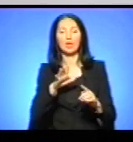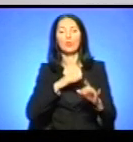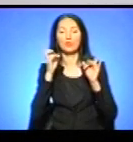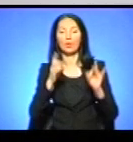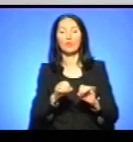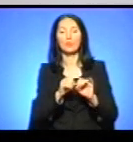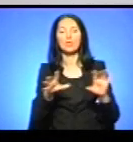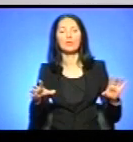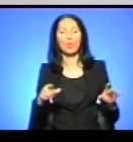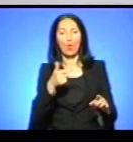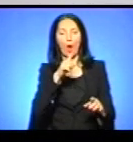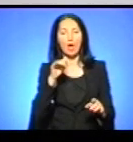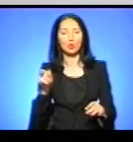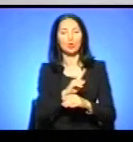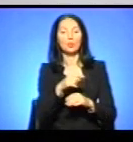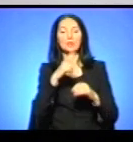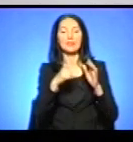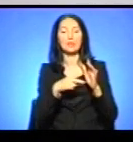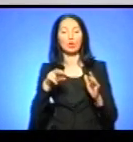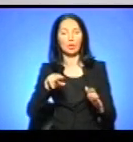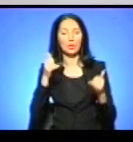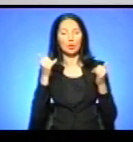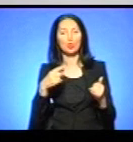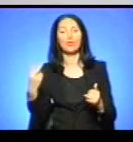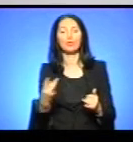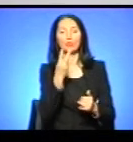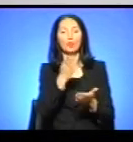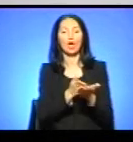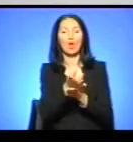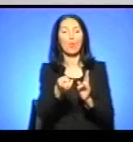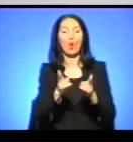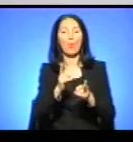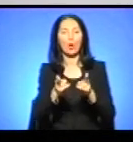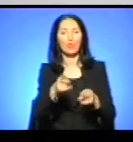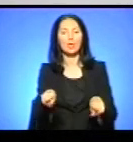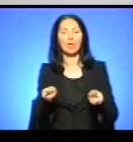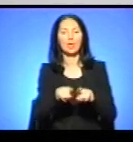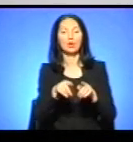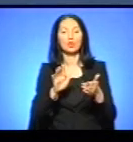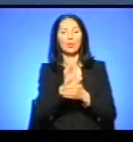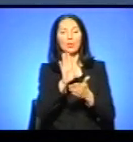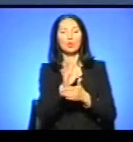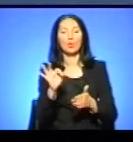вибуху газу в Тернополі 17 липня, сьогодні вдруге прооперували. А також у випуску про таке.